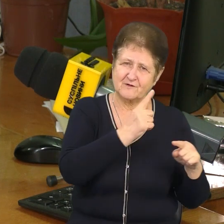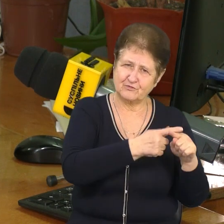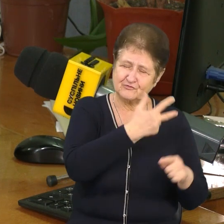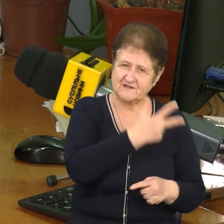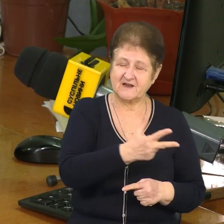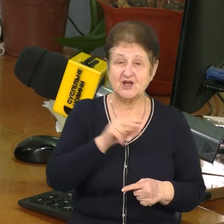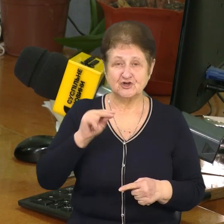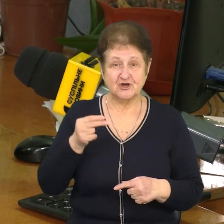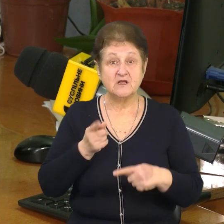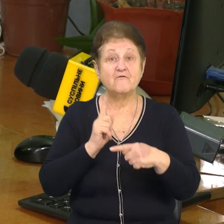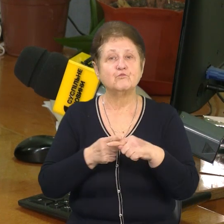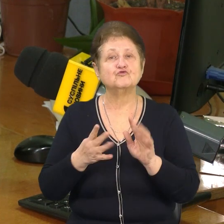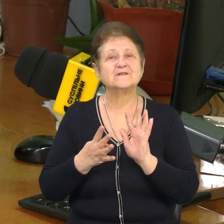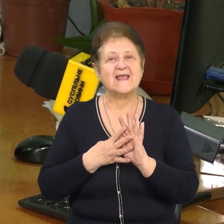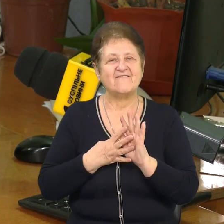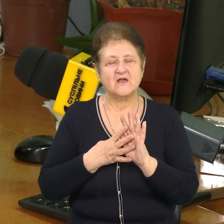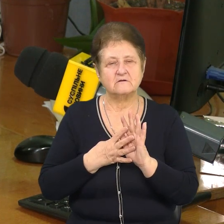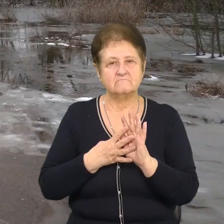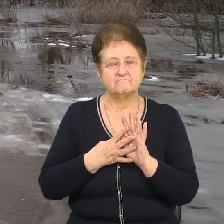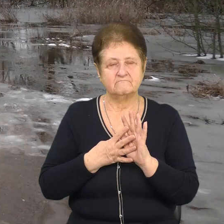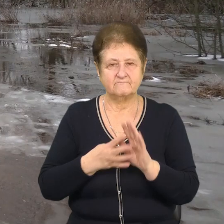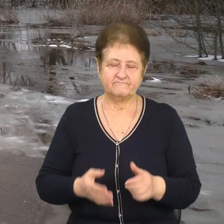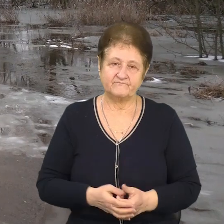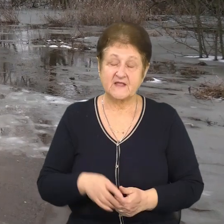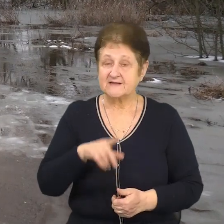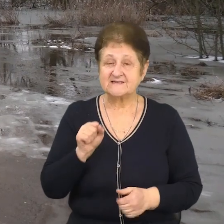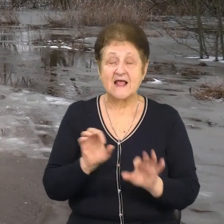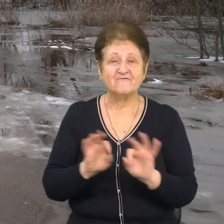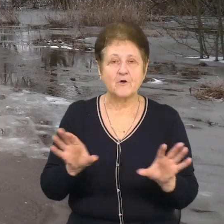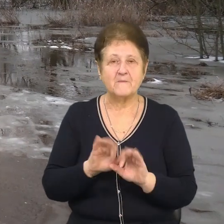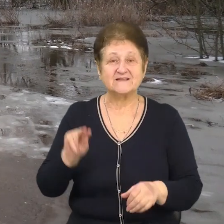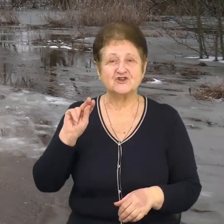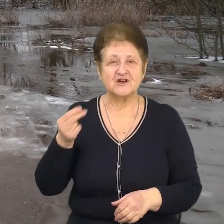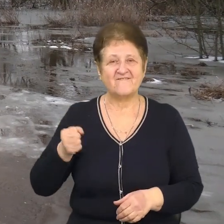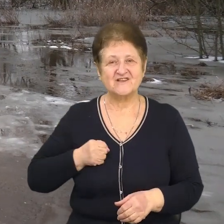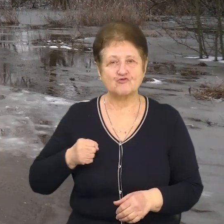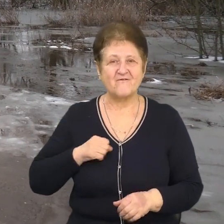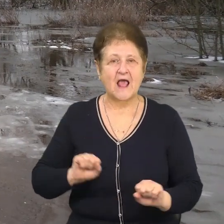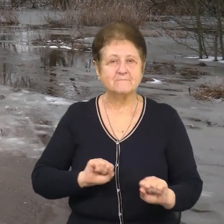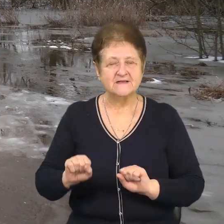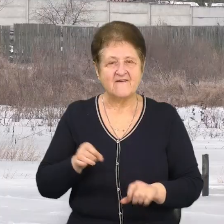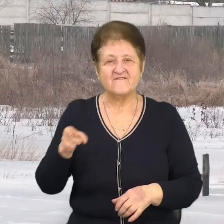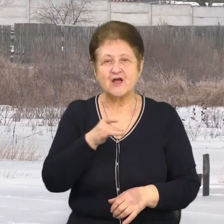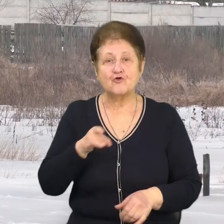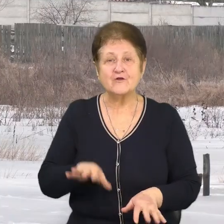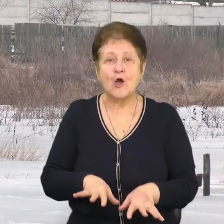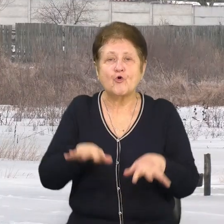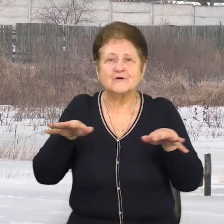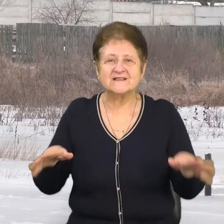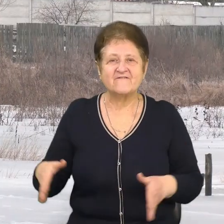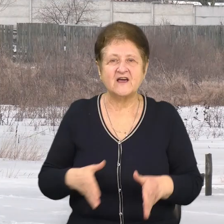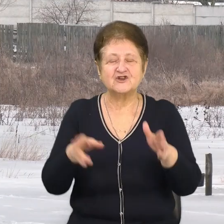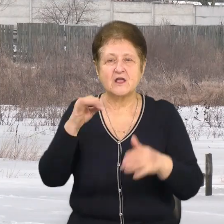Чернігів плюс 9 за добу. За інформацією Чернігівської військової адміністрації, у районі розливу річки Дніпро